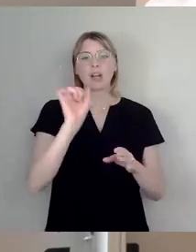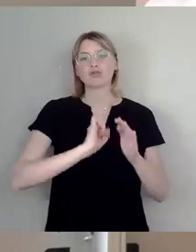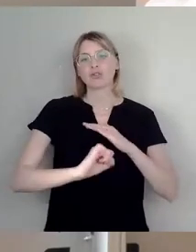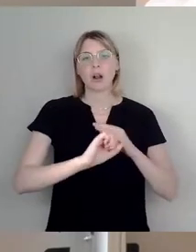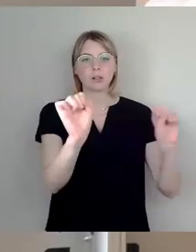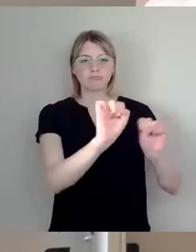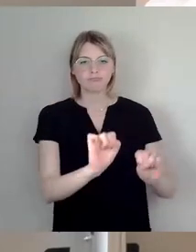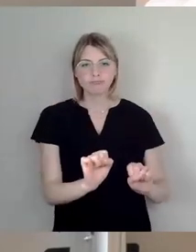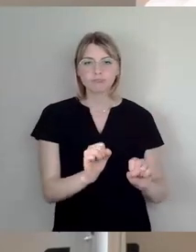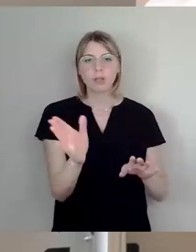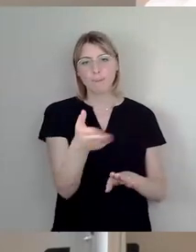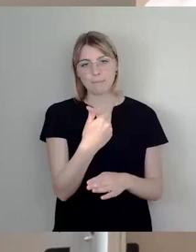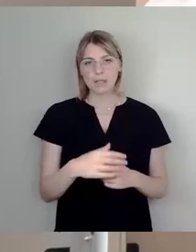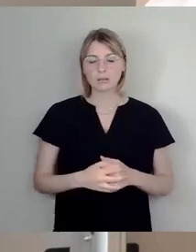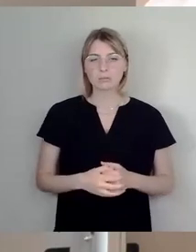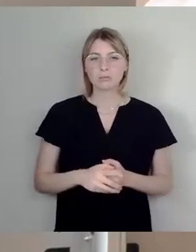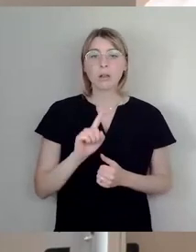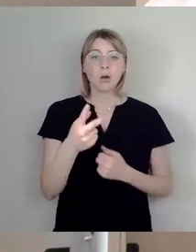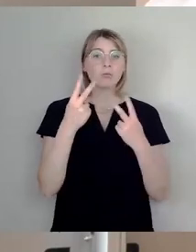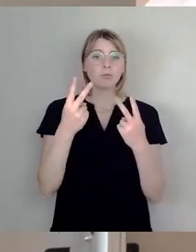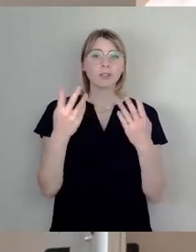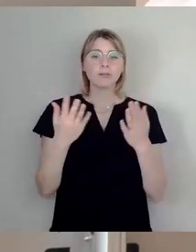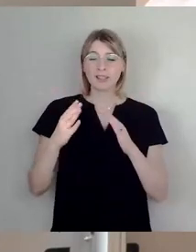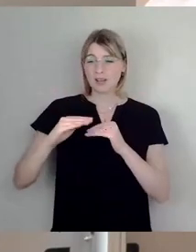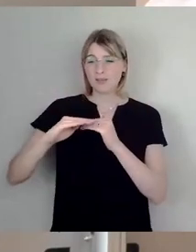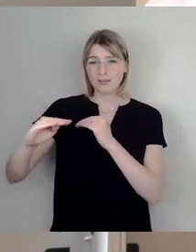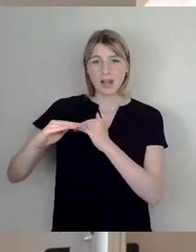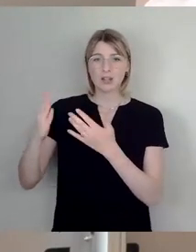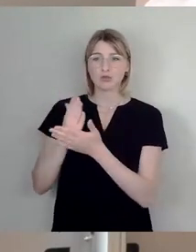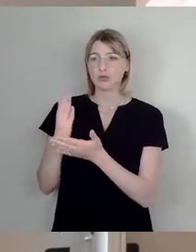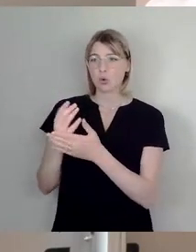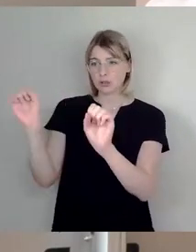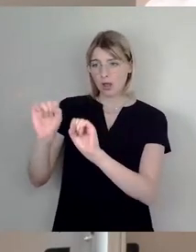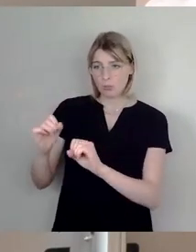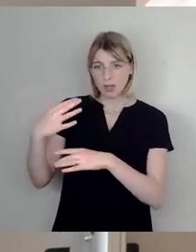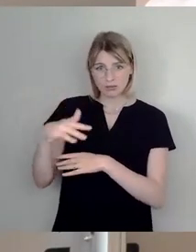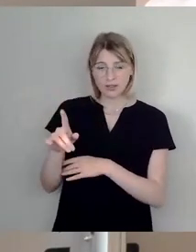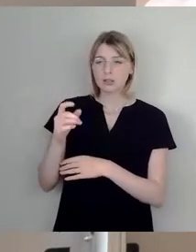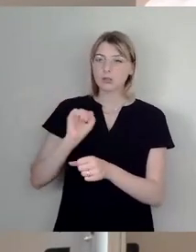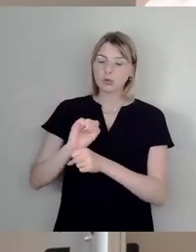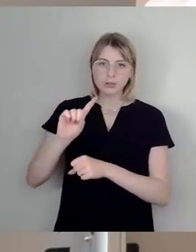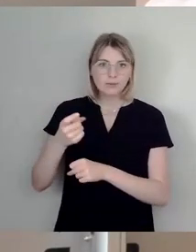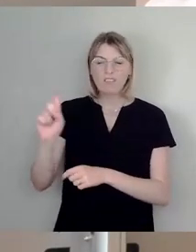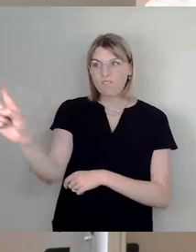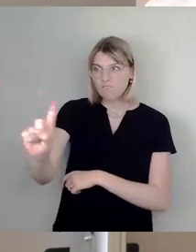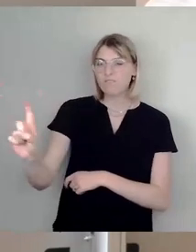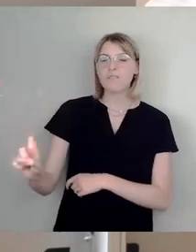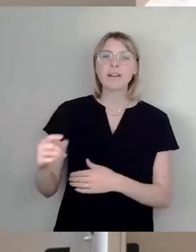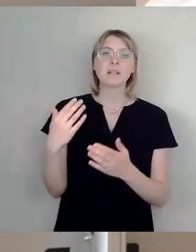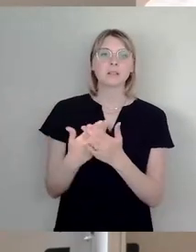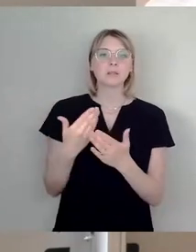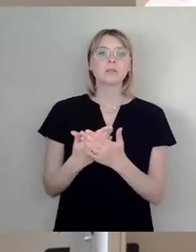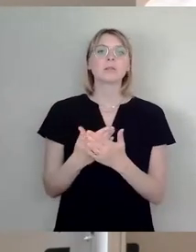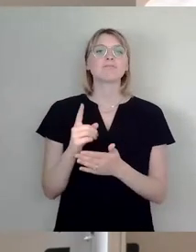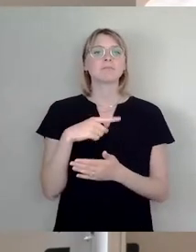wichtig, das sehen wir an den Flächen, die gereinigt worden sind, die werden sehr schnell wieder beschwüht. Und das war auch immer unser Ansatz, dass sie nachhaltig